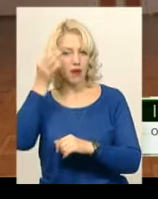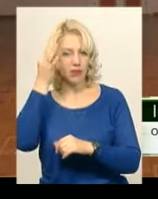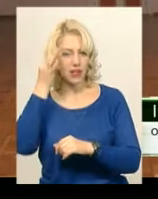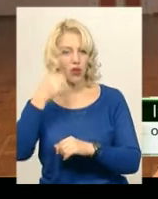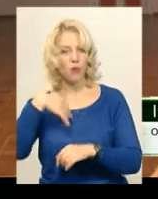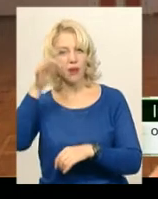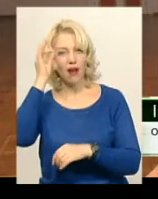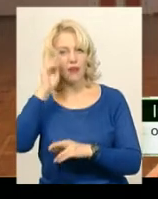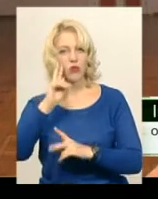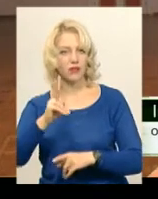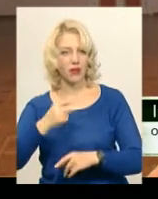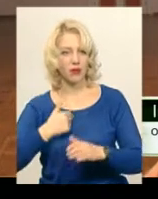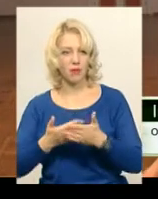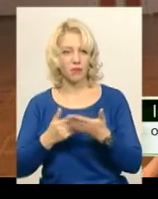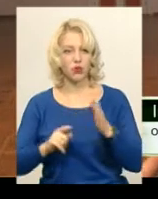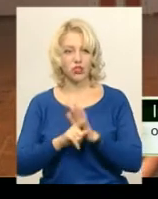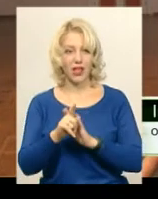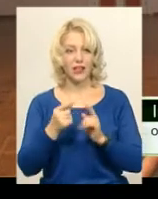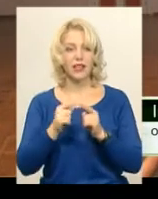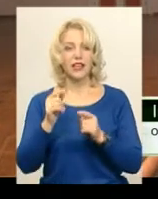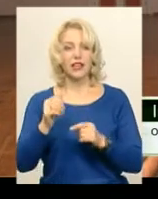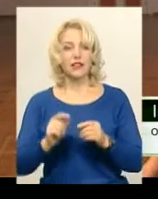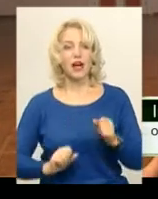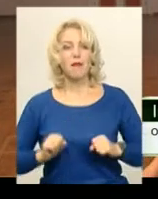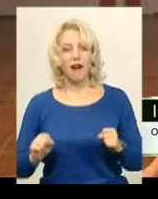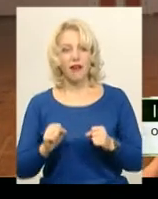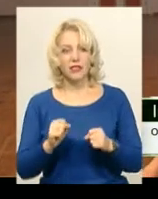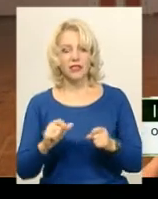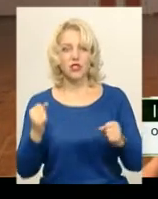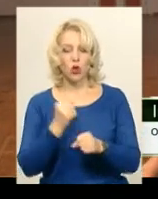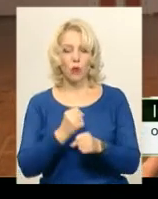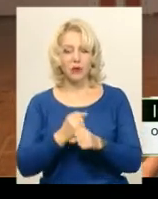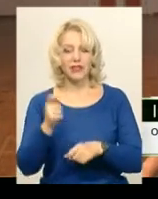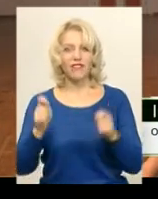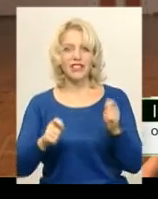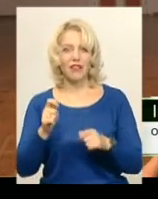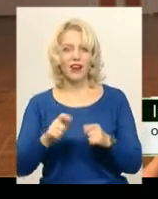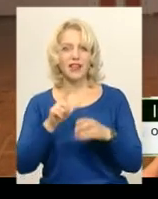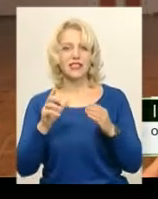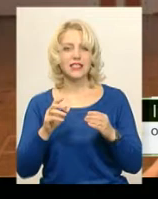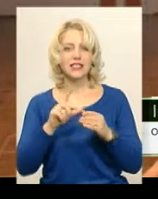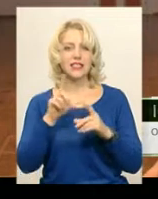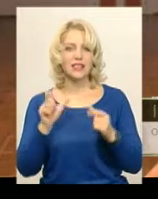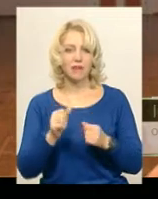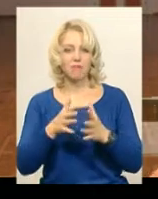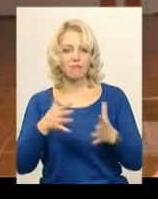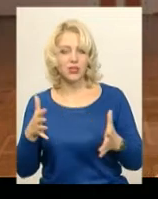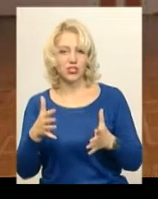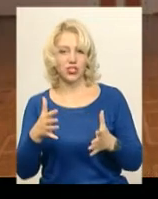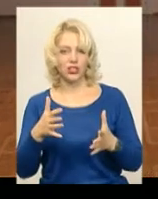пригадую, ми намагалися зробити фестиваль за рахунок більших хмельницьких